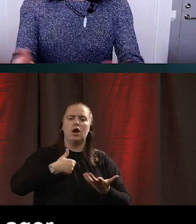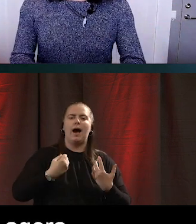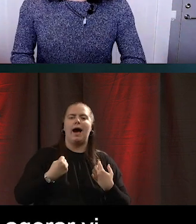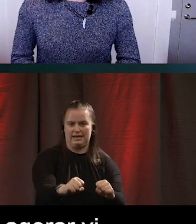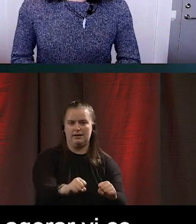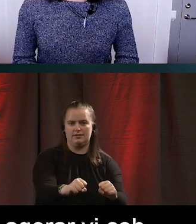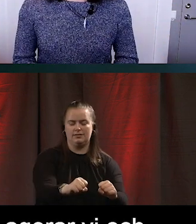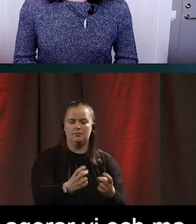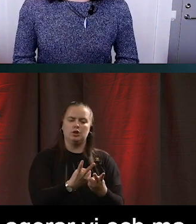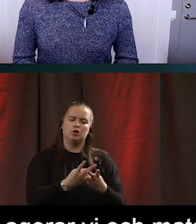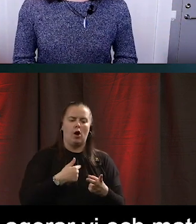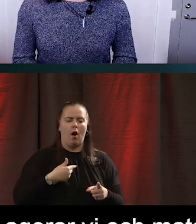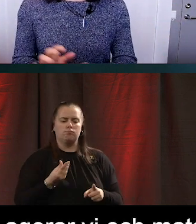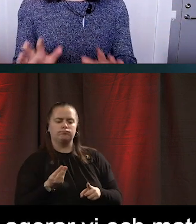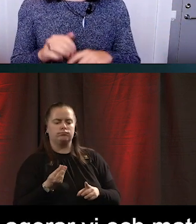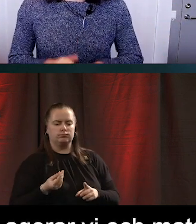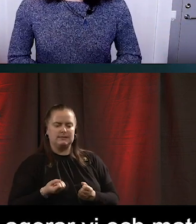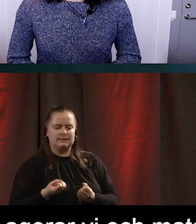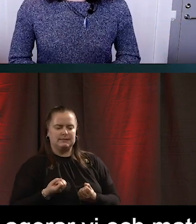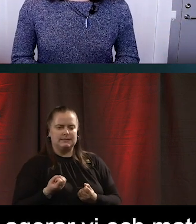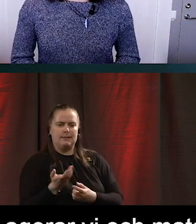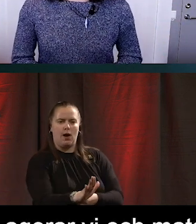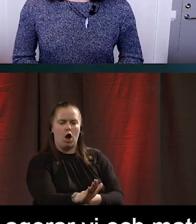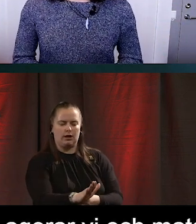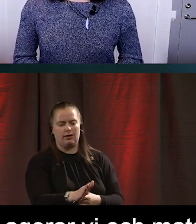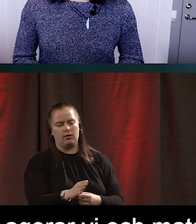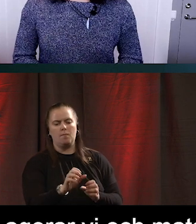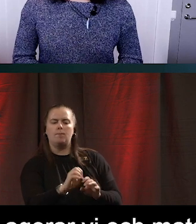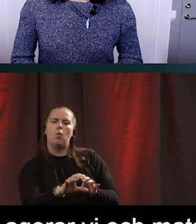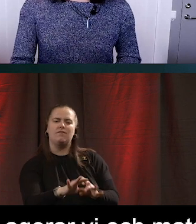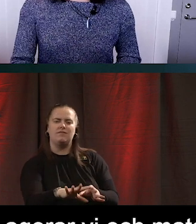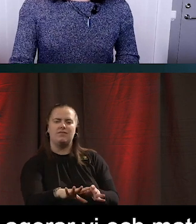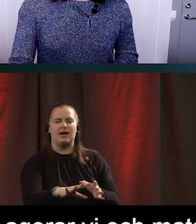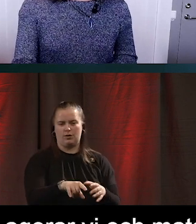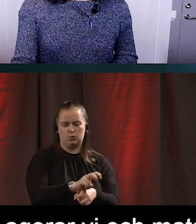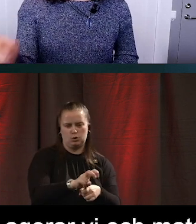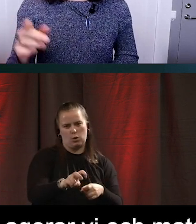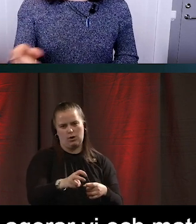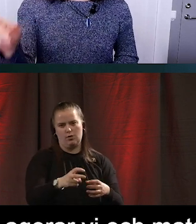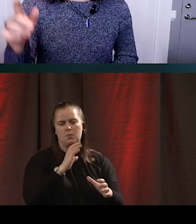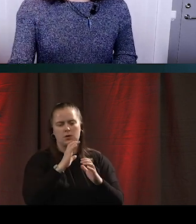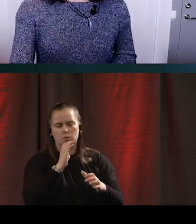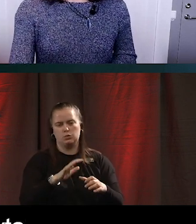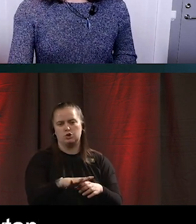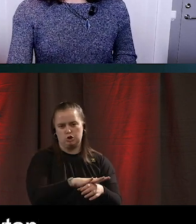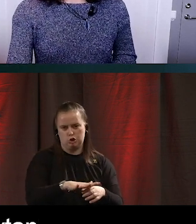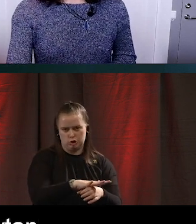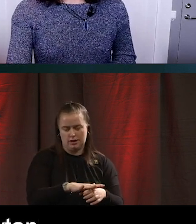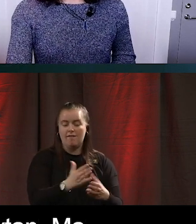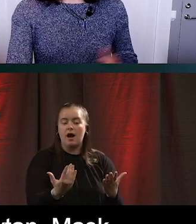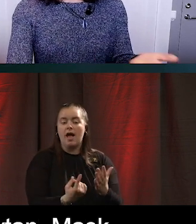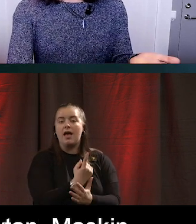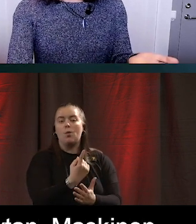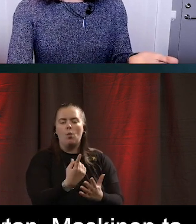tillbaka någon sorts påverkan in i kommunikations och kontrollytan. Och det som händer då är ju att maskinen